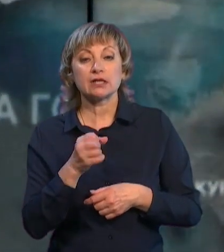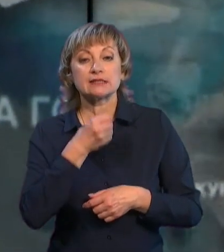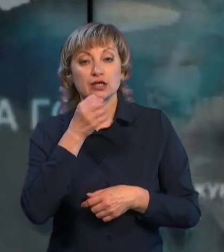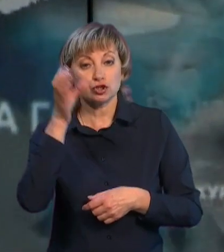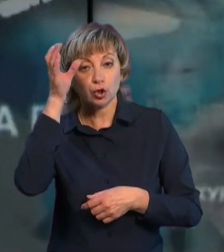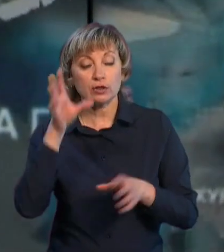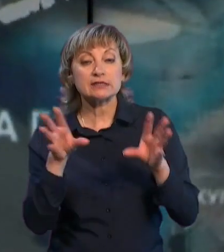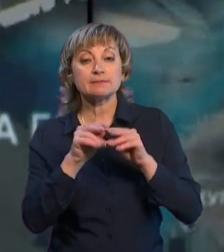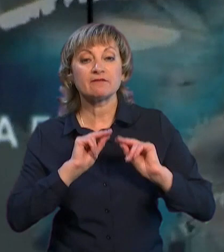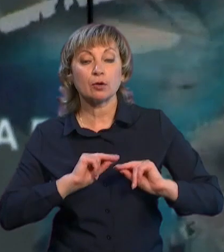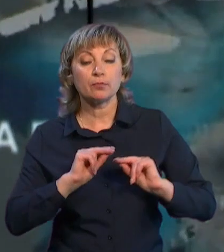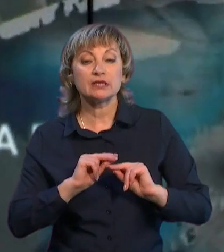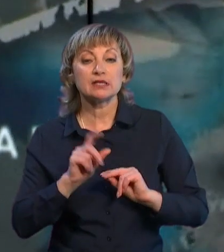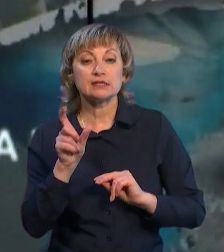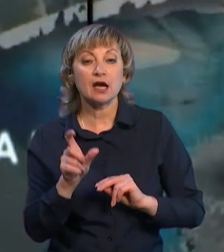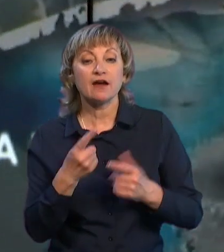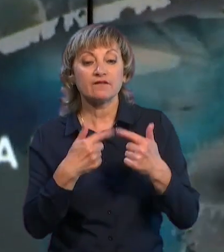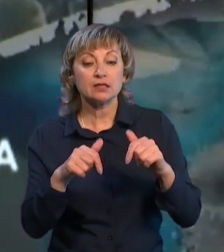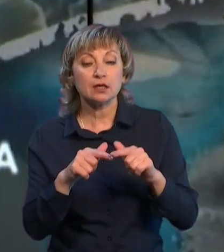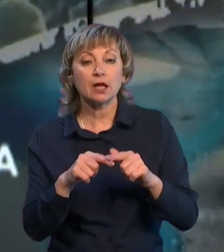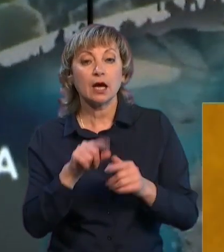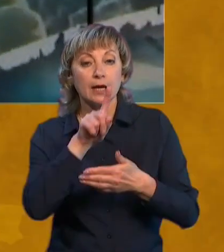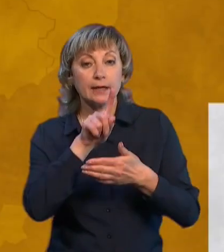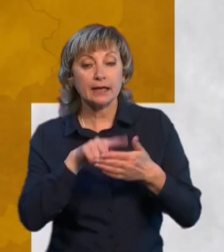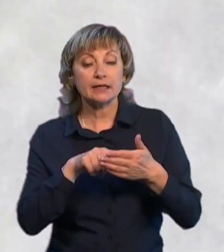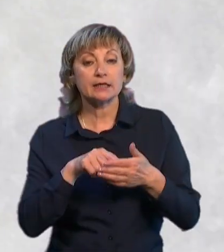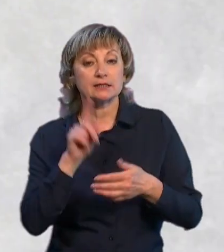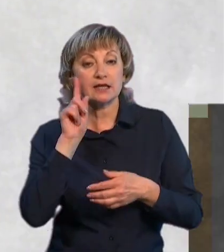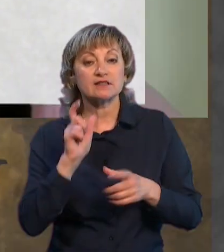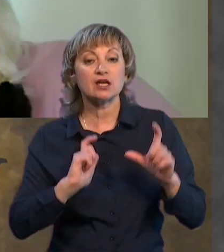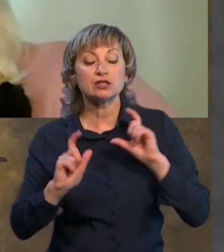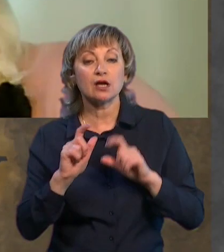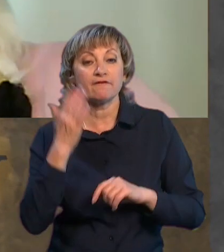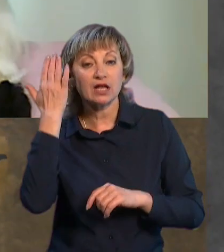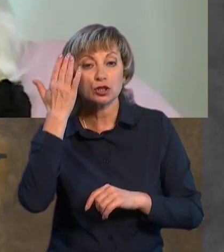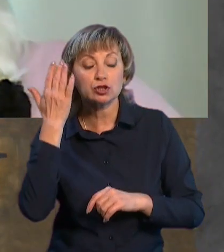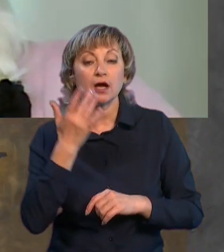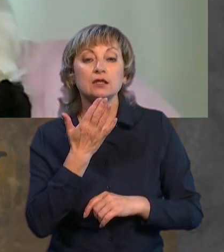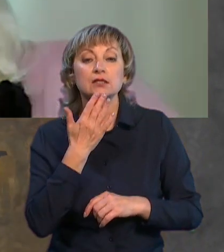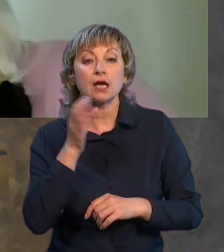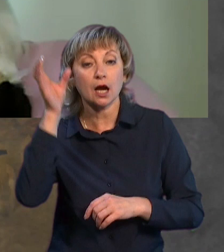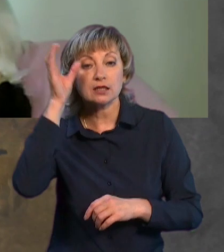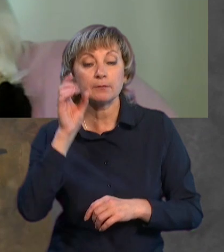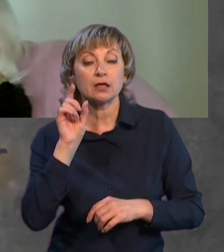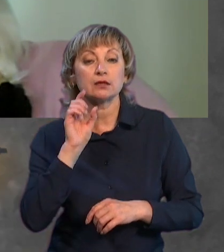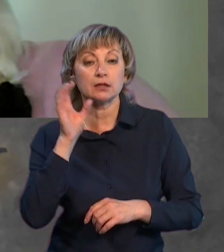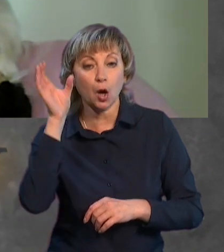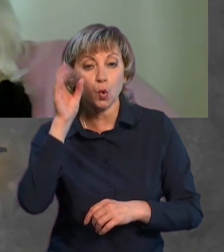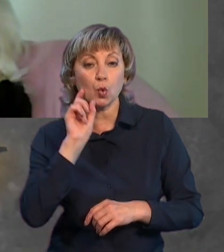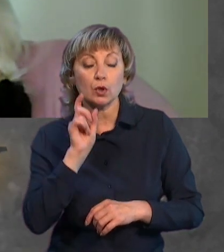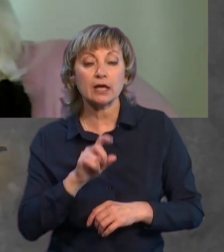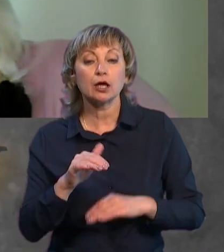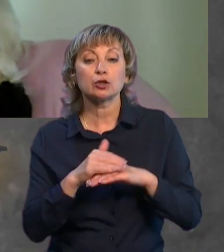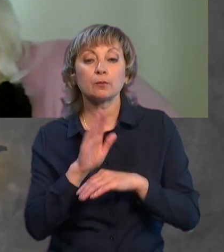наукова співробітниця відділення релігії-знавства Інституту філософії Національної академії науки України. Доброго